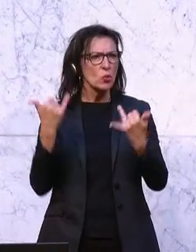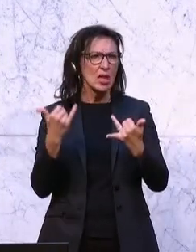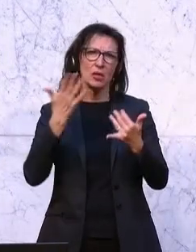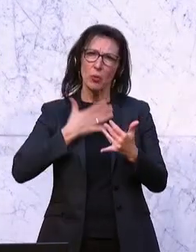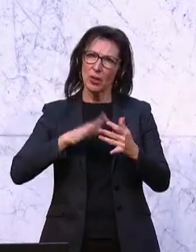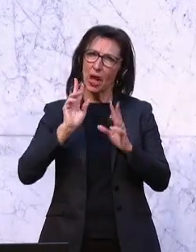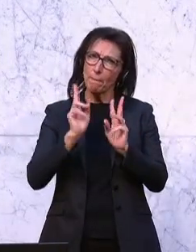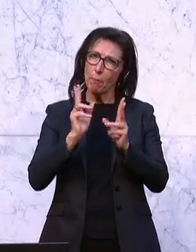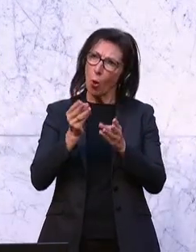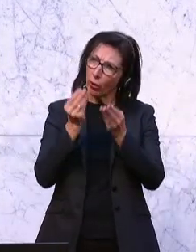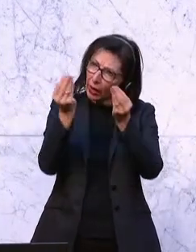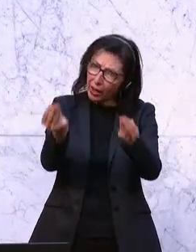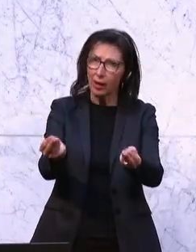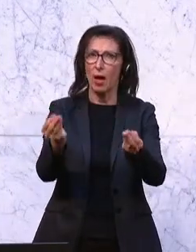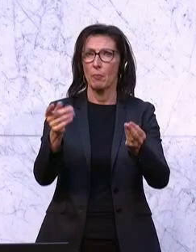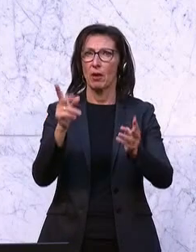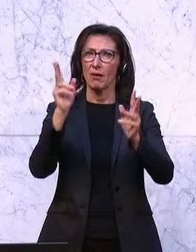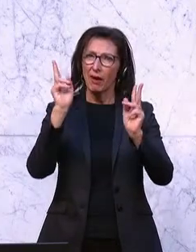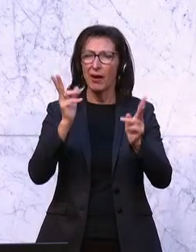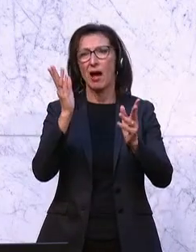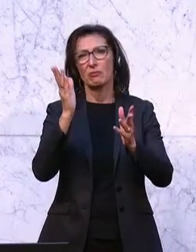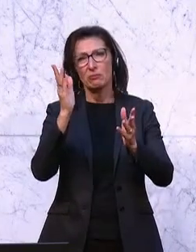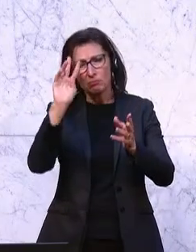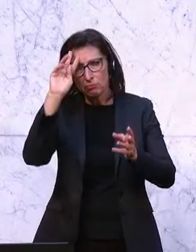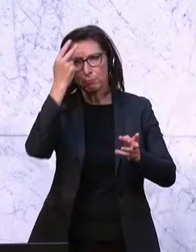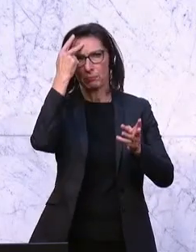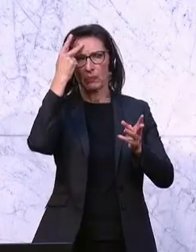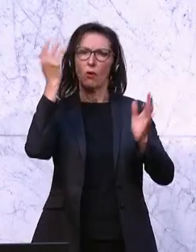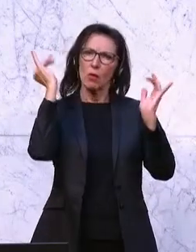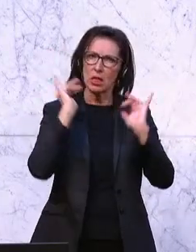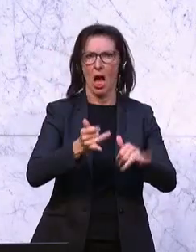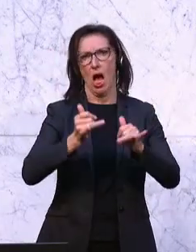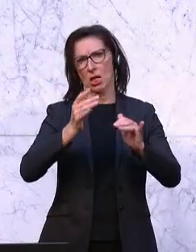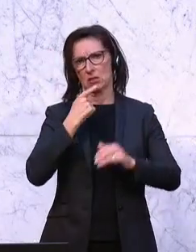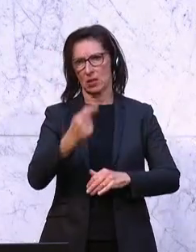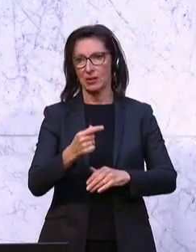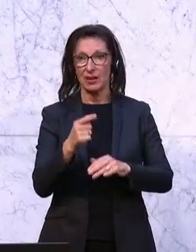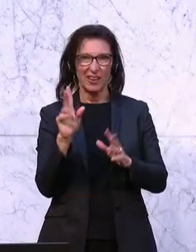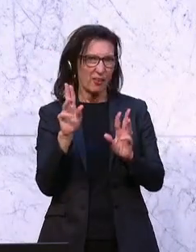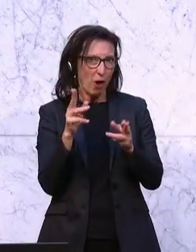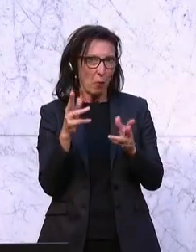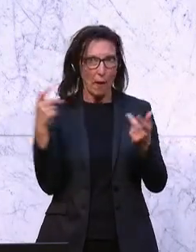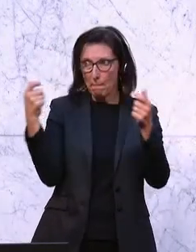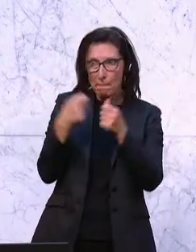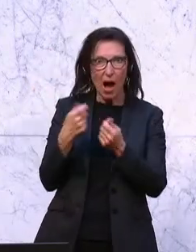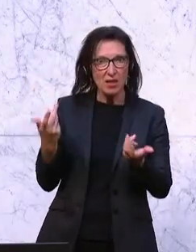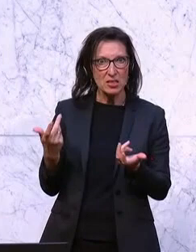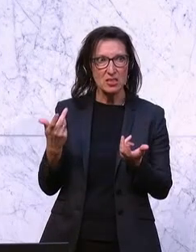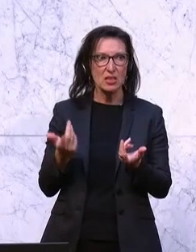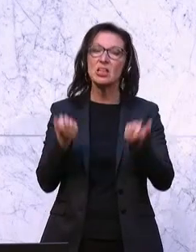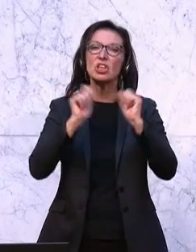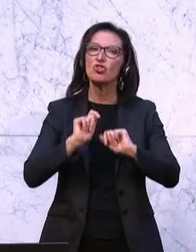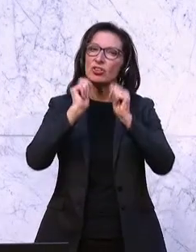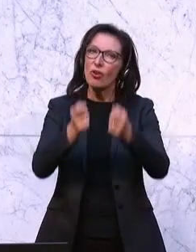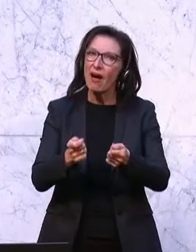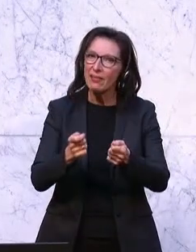geben, dem zuzustimmen, weil es ja offensichtlich auch mit Ihrer Intention zusammenpasst. Und es ist ein Entschließungsantrag,